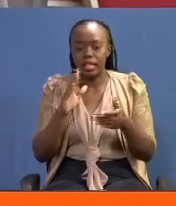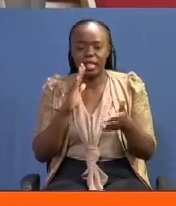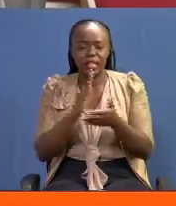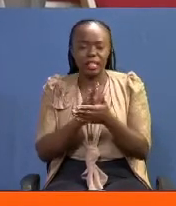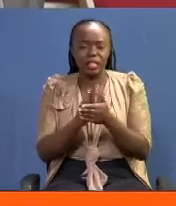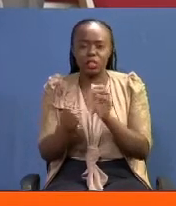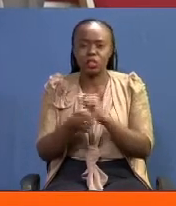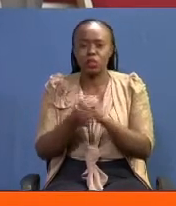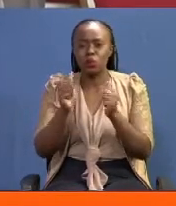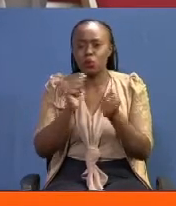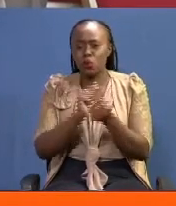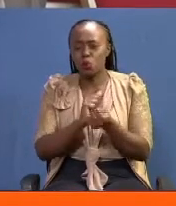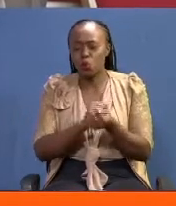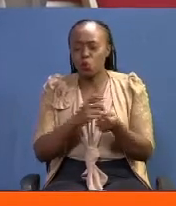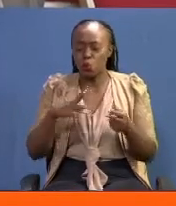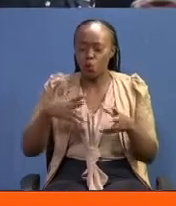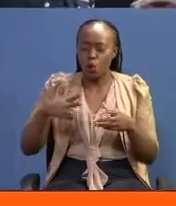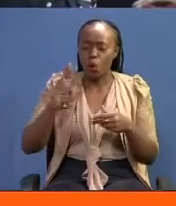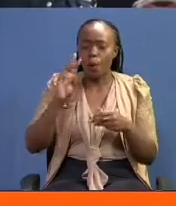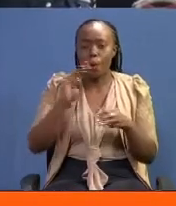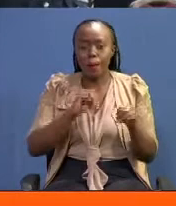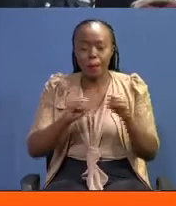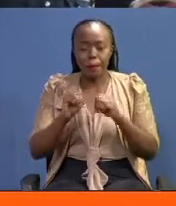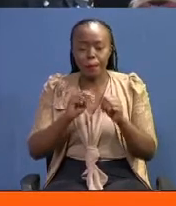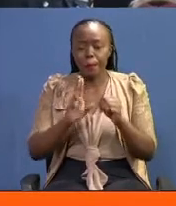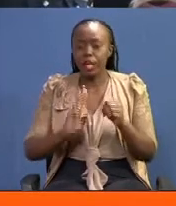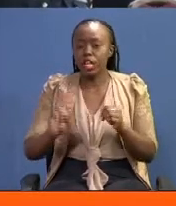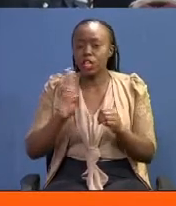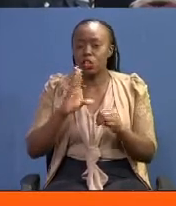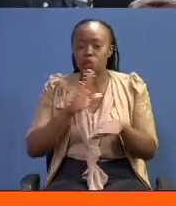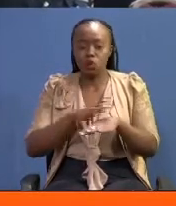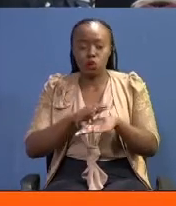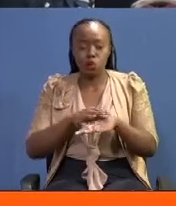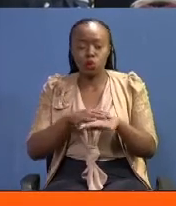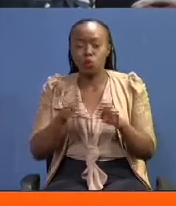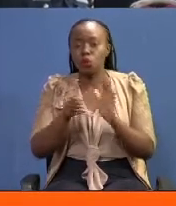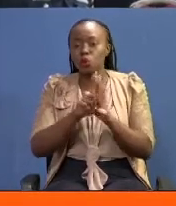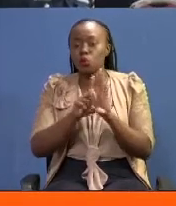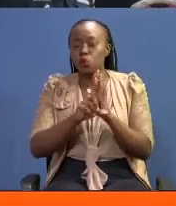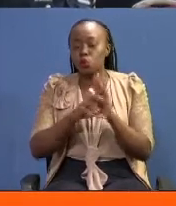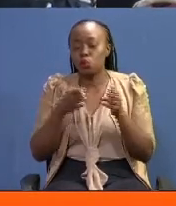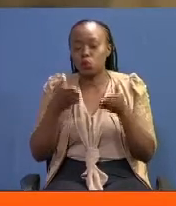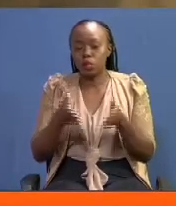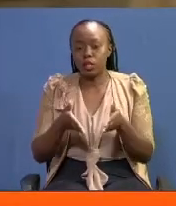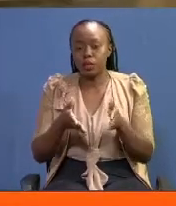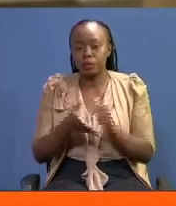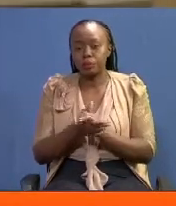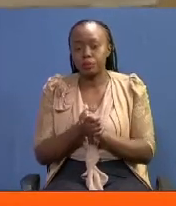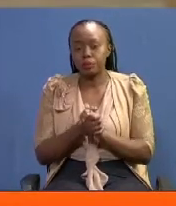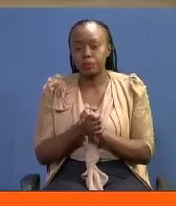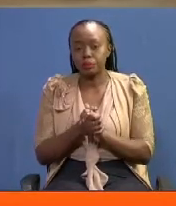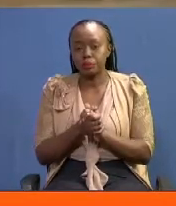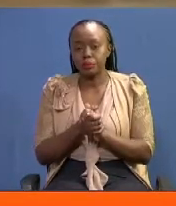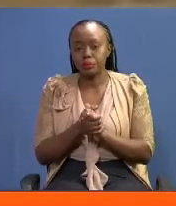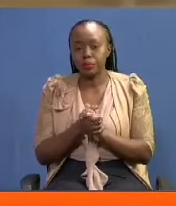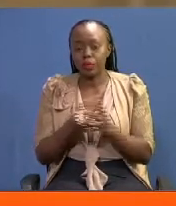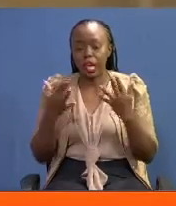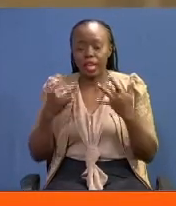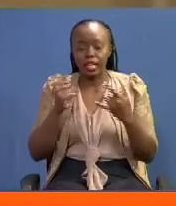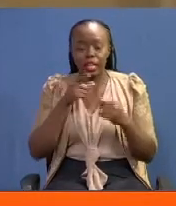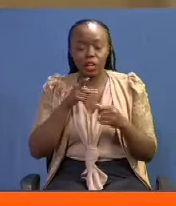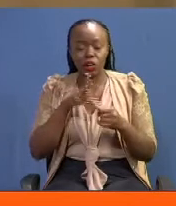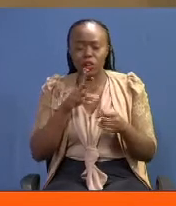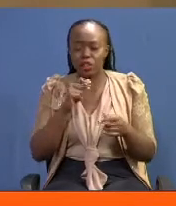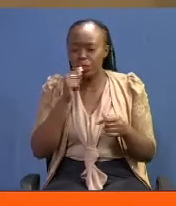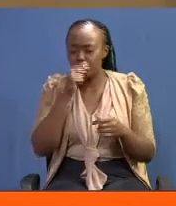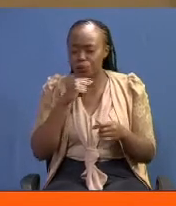kubatilishwa kwa mahakama ku. Wakim shauri kutumia njia za kisheria kusaka afuweni. Let us be balanced in our comments.